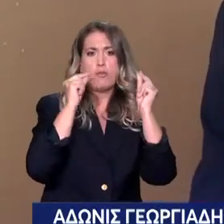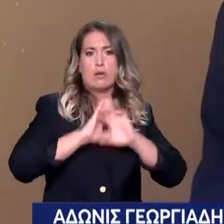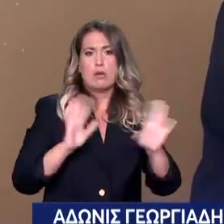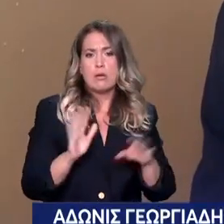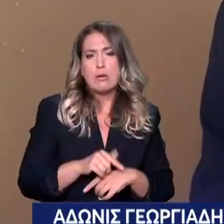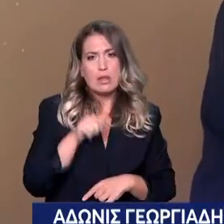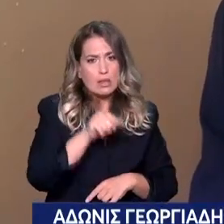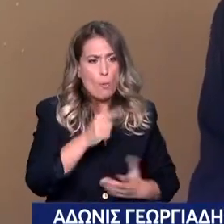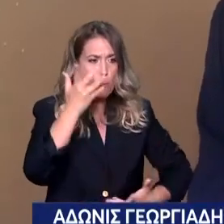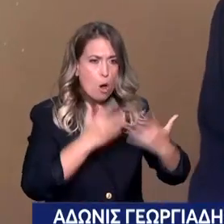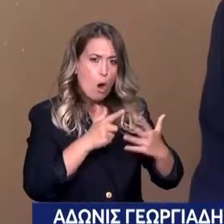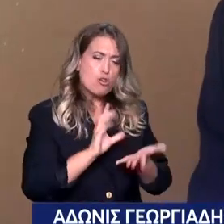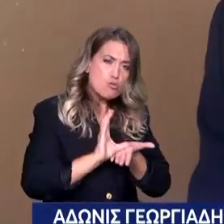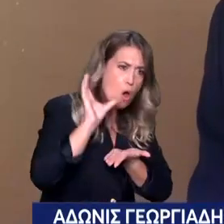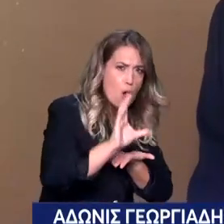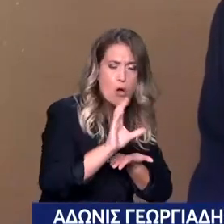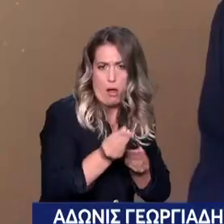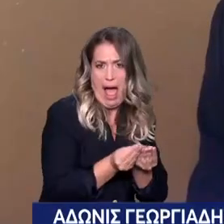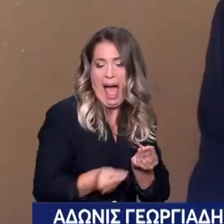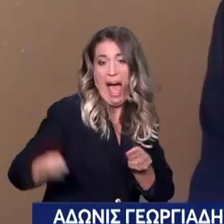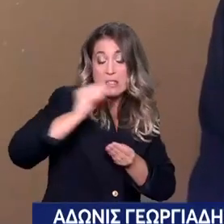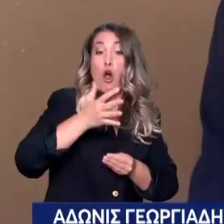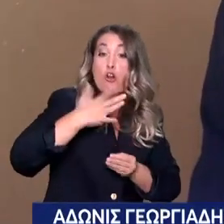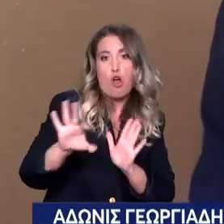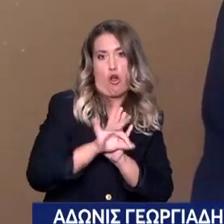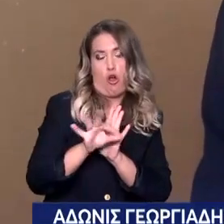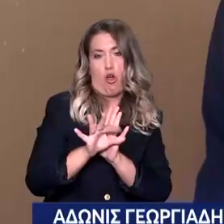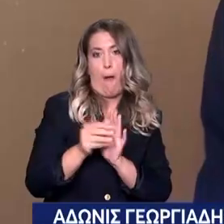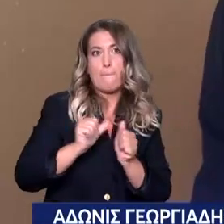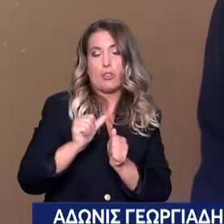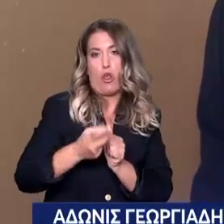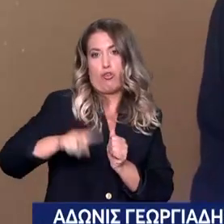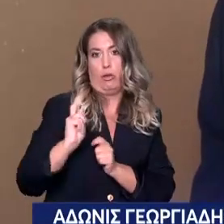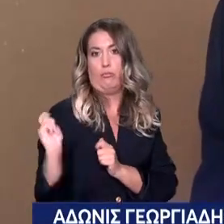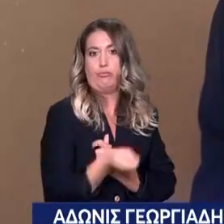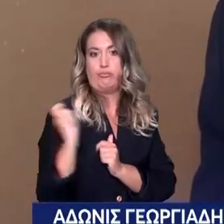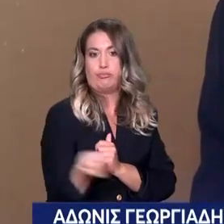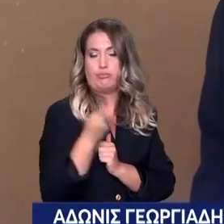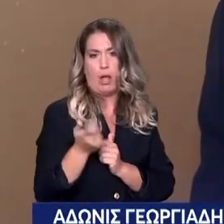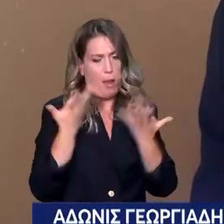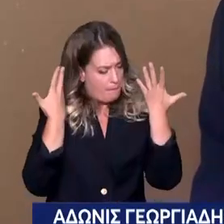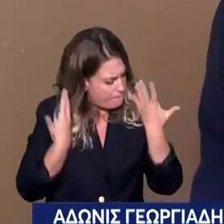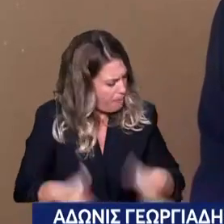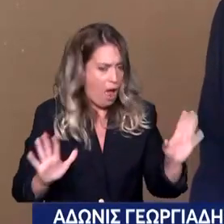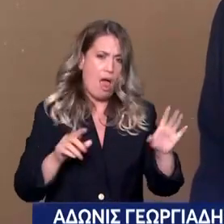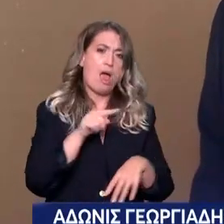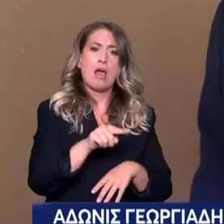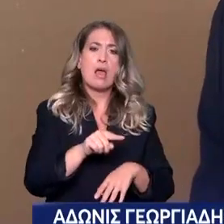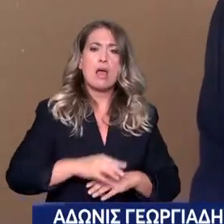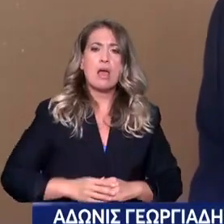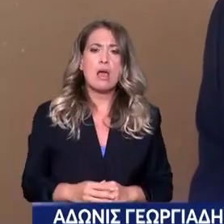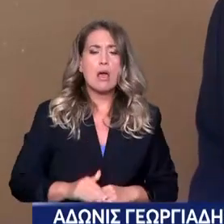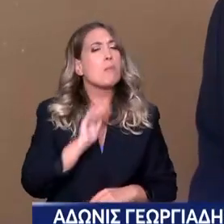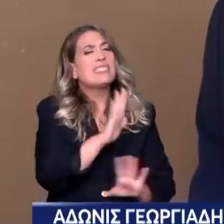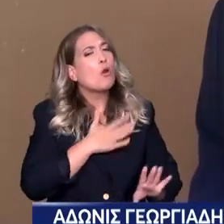αύξηση του προβολογισμού του. Από τις οργανικές θέσεις που έχει, αυτά τα από τους... Και έχει αυξήσει... Ναι. Πόσο είναι